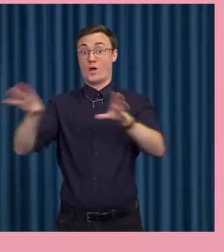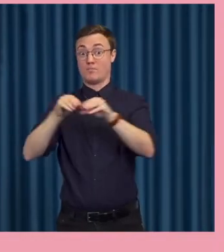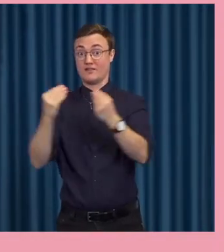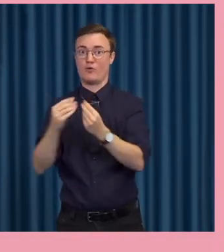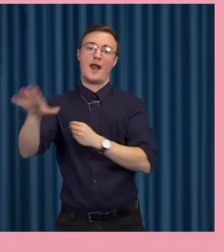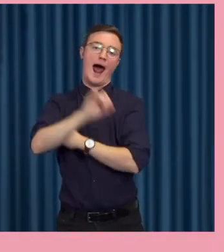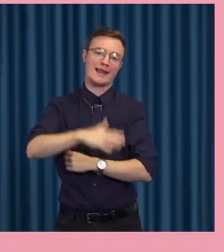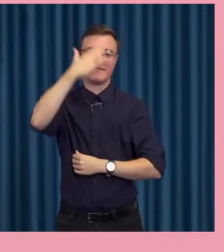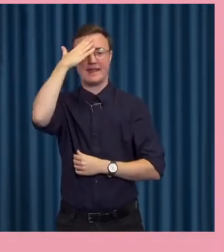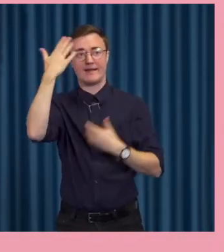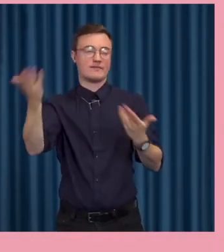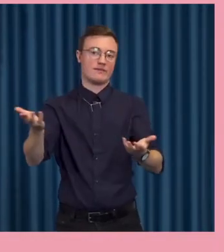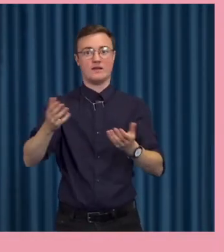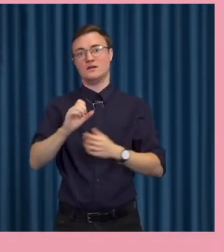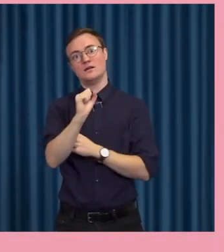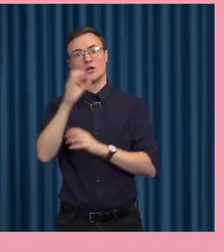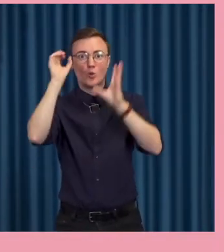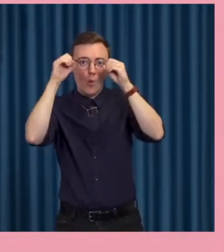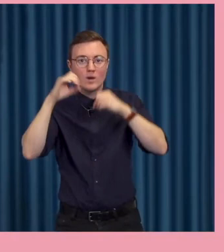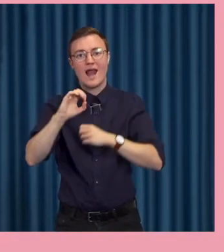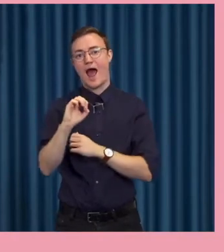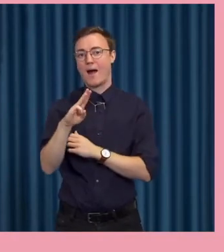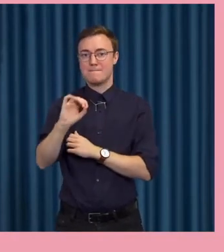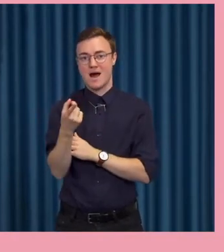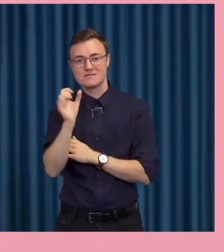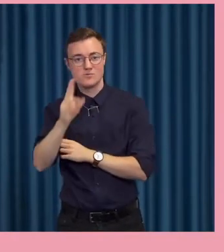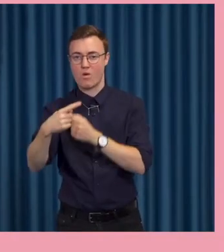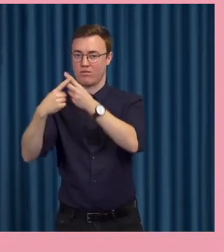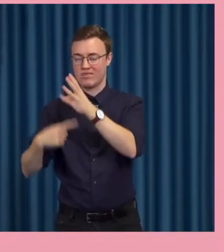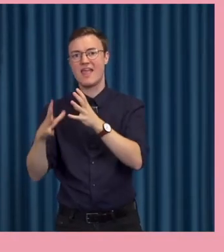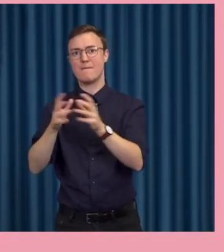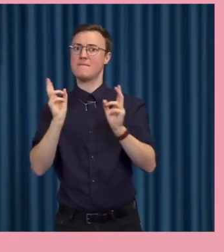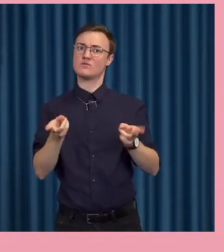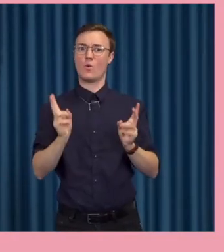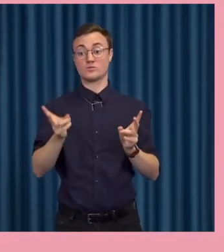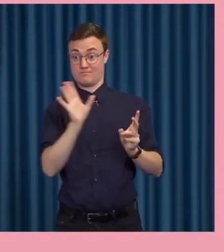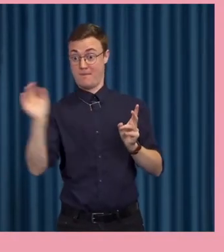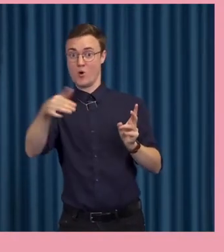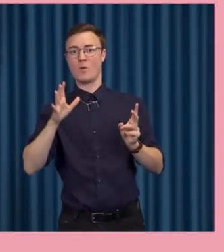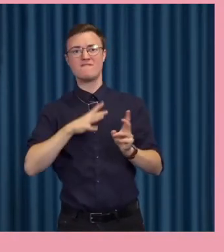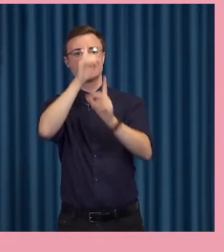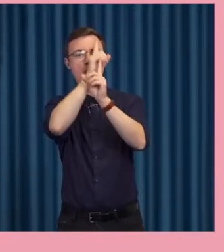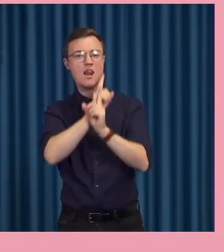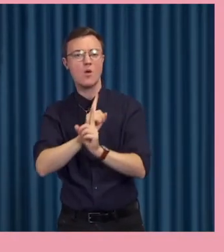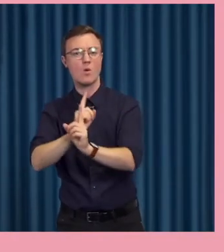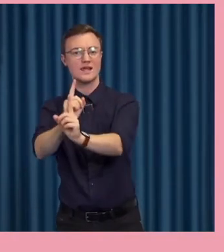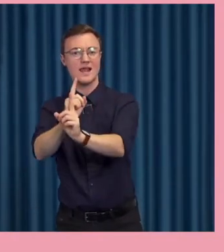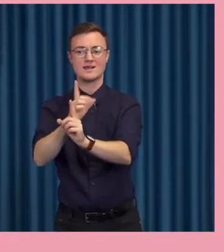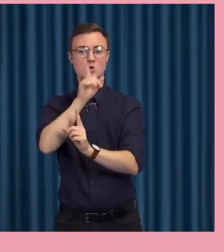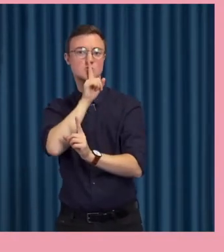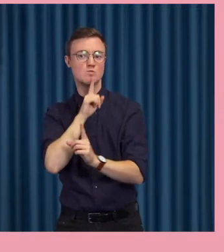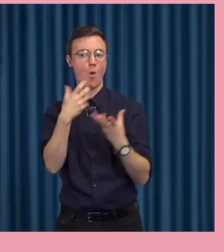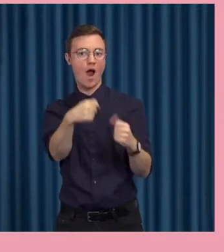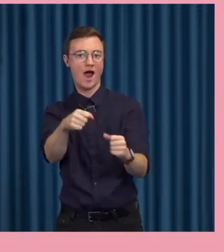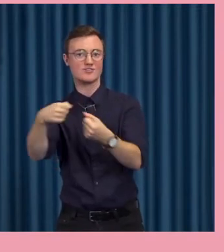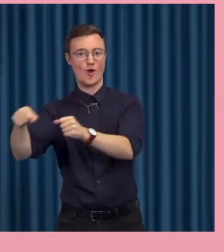till, alla de här gafar, man tänker Google, Amazon och så, men också är det en slags logik bakom, där det är massa lite mindre aktörer som